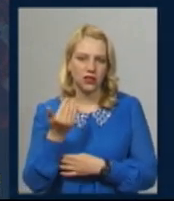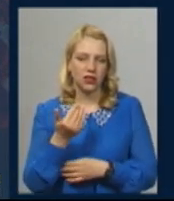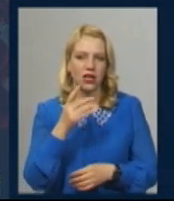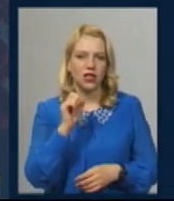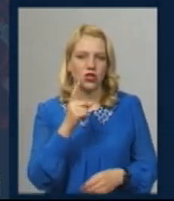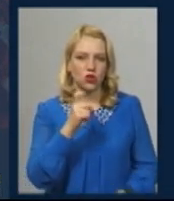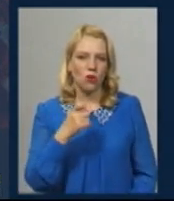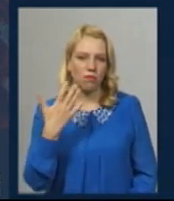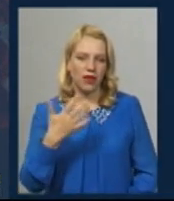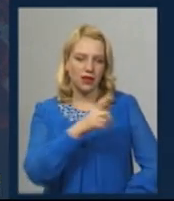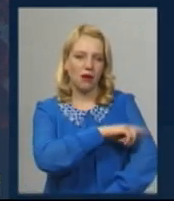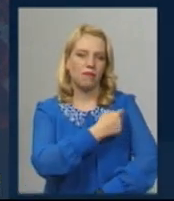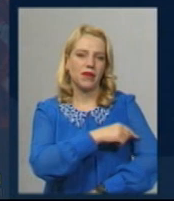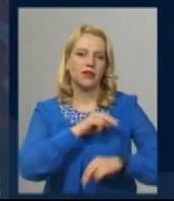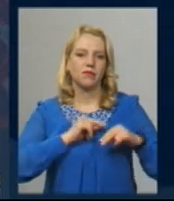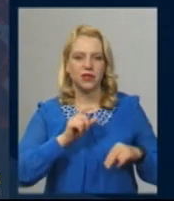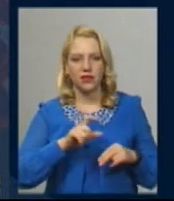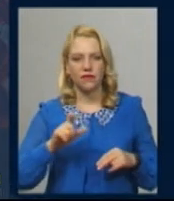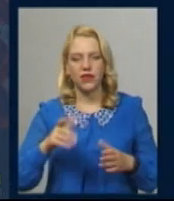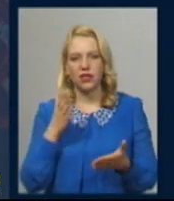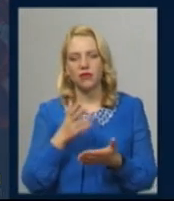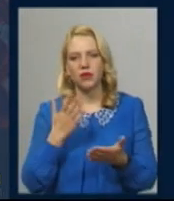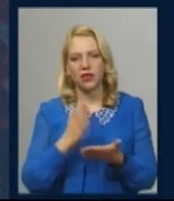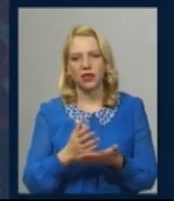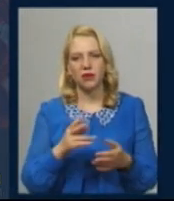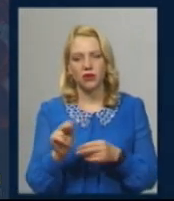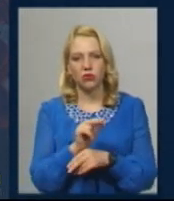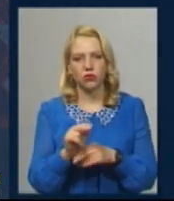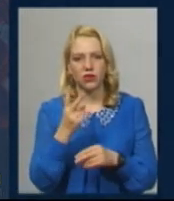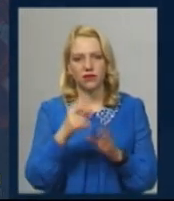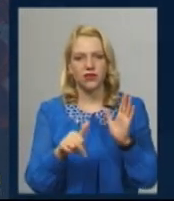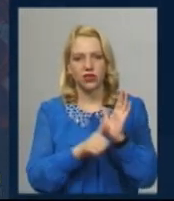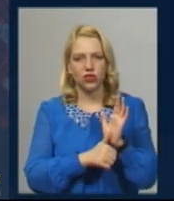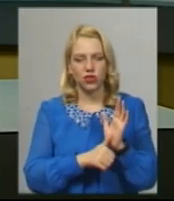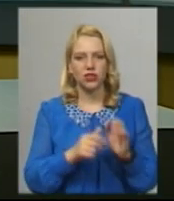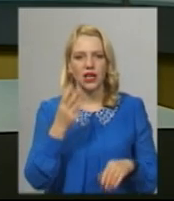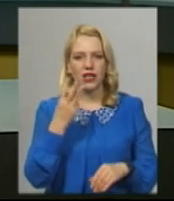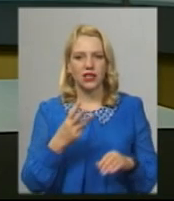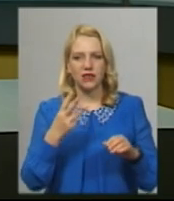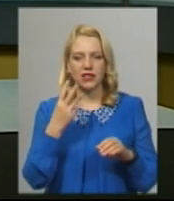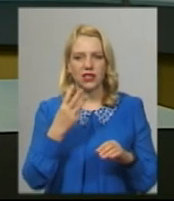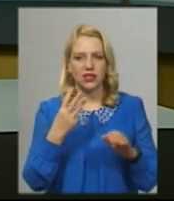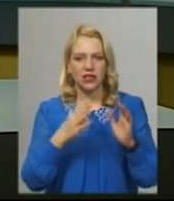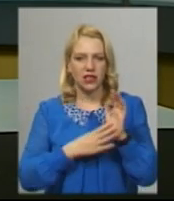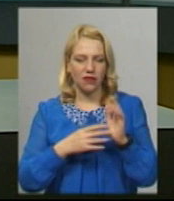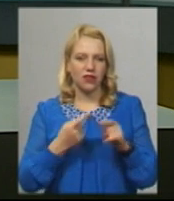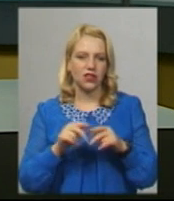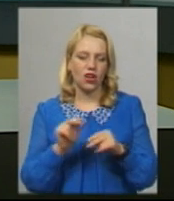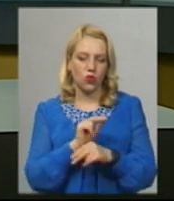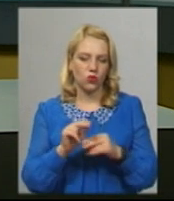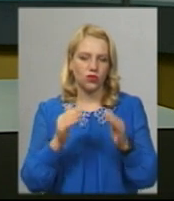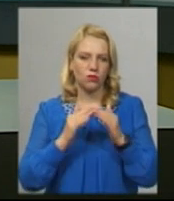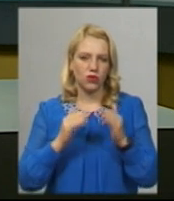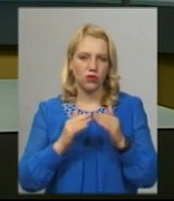медпрацівників На лікування перебуває 206 осіб, з них 39 лікуються стаціонарно 167